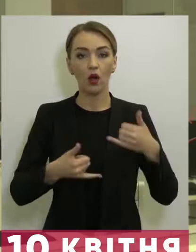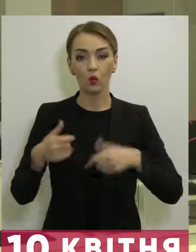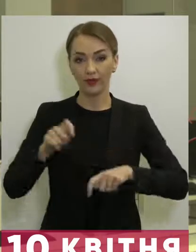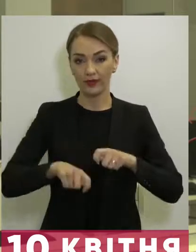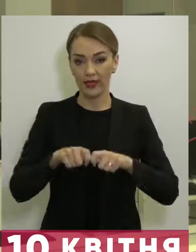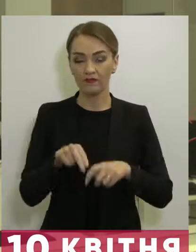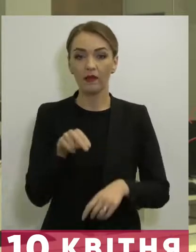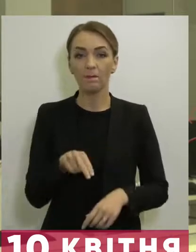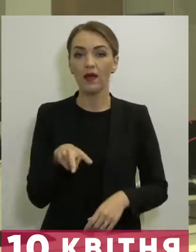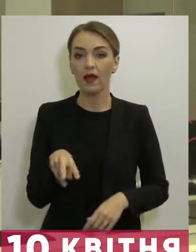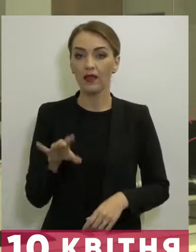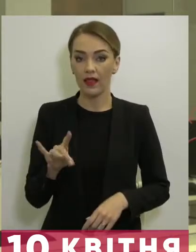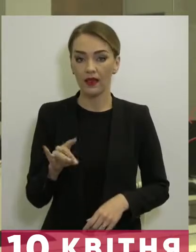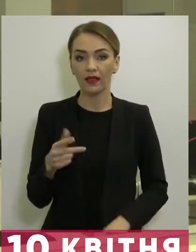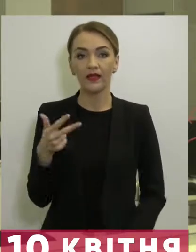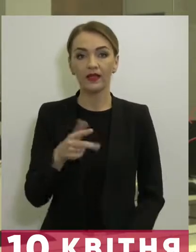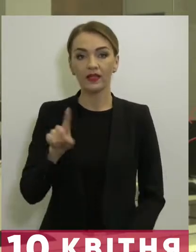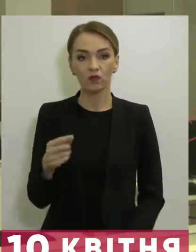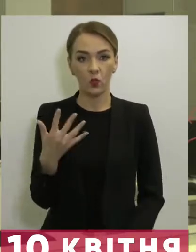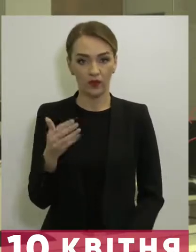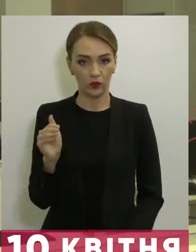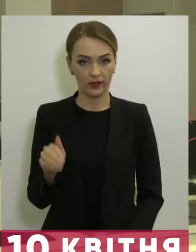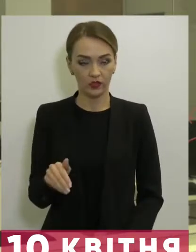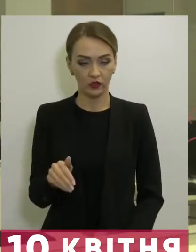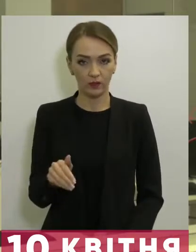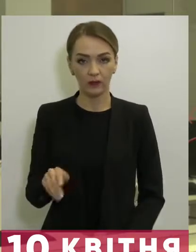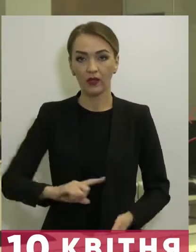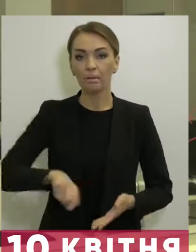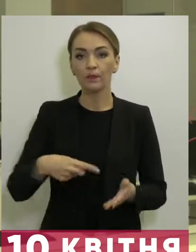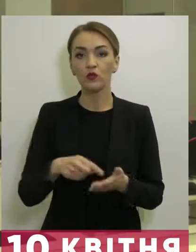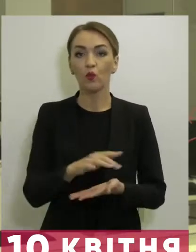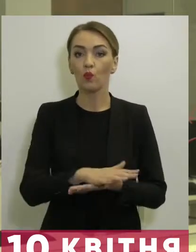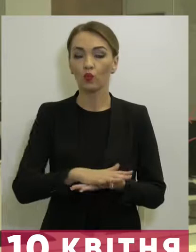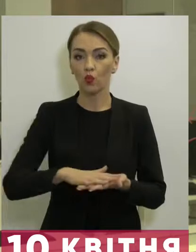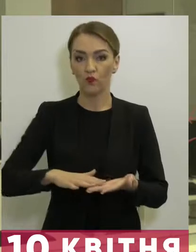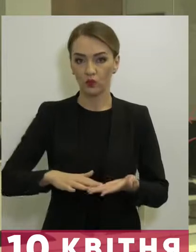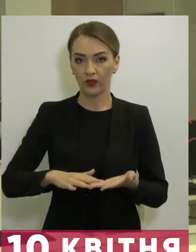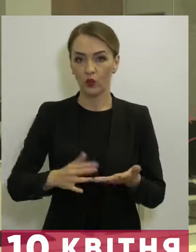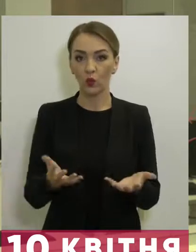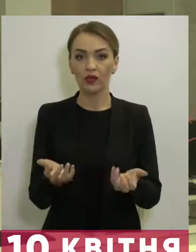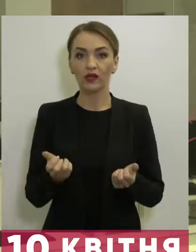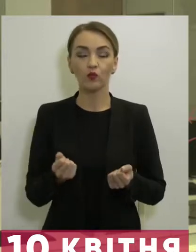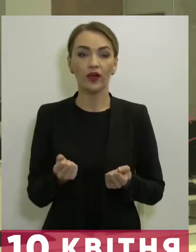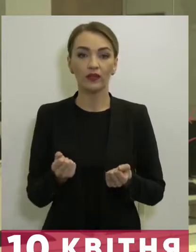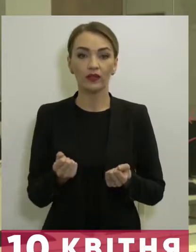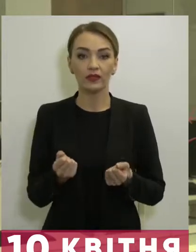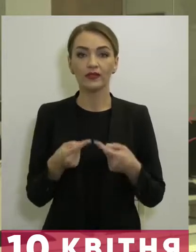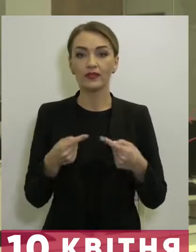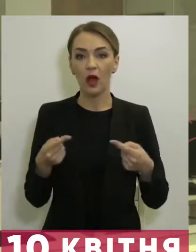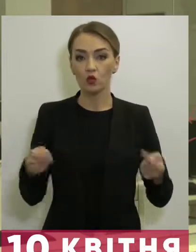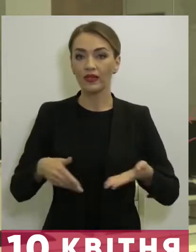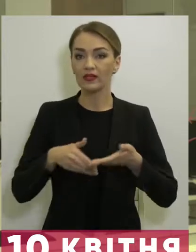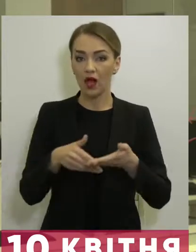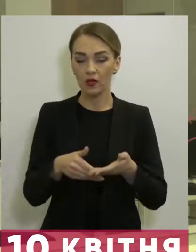тестів ПЛР – 3,5 тисячі. Місто продовжує отримувати засоби